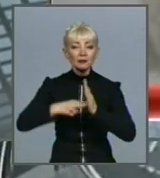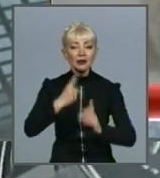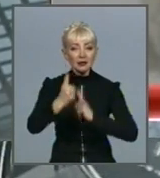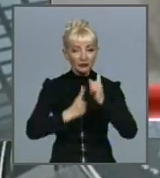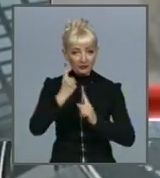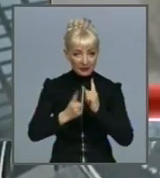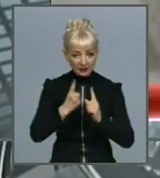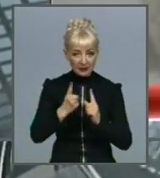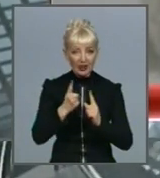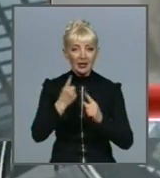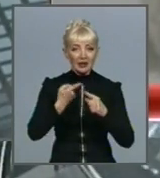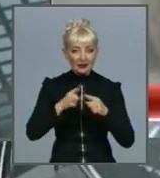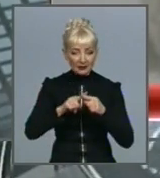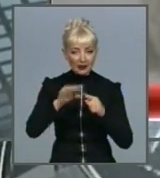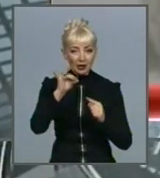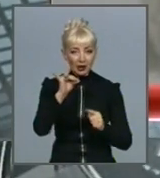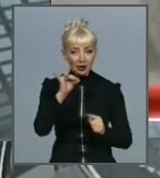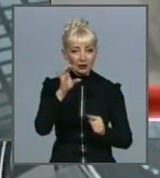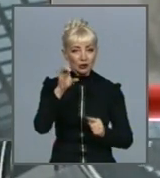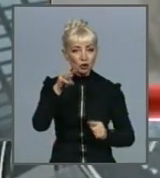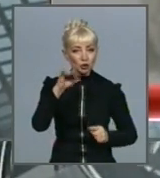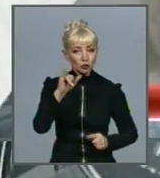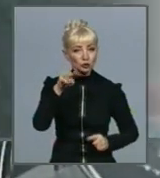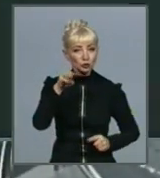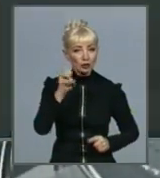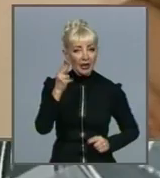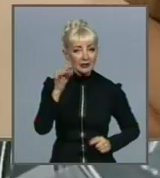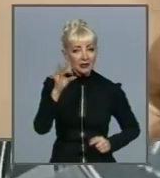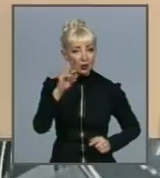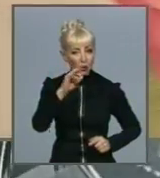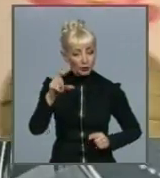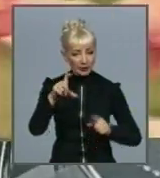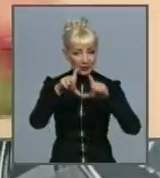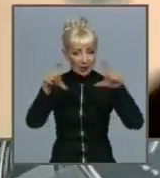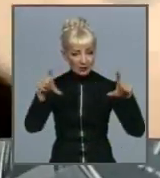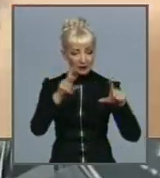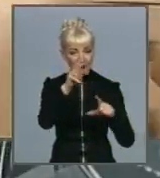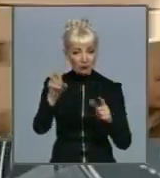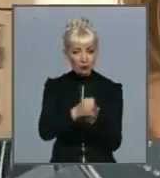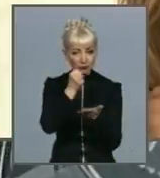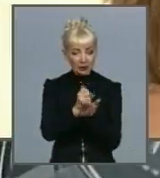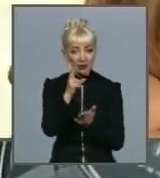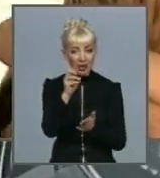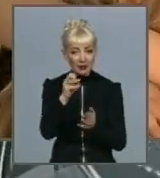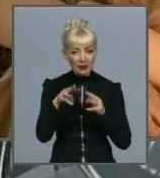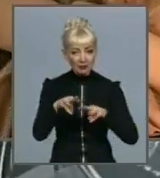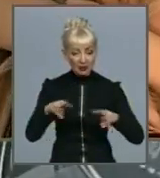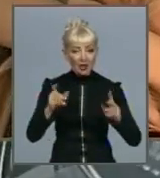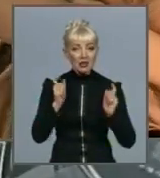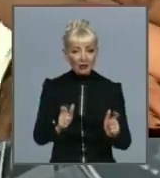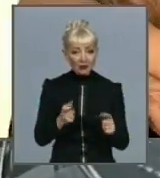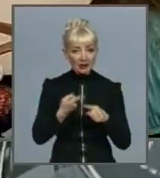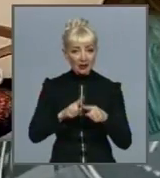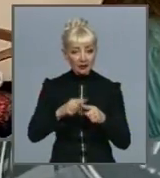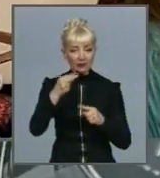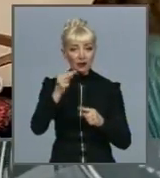закладів, яку два роки тому затвердив Кабінет міністрів. Згідно з цією реформою, вже через 7 років зникнуть